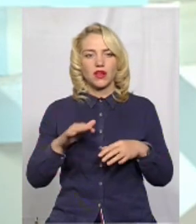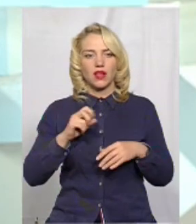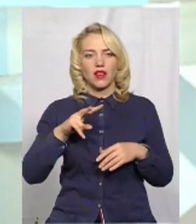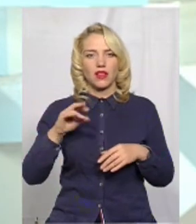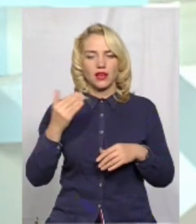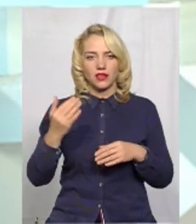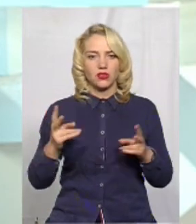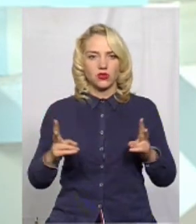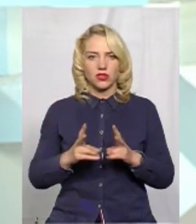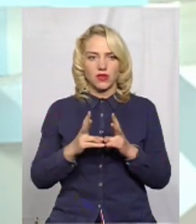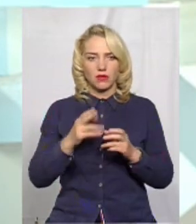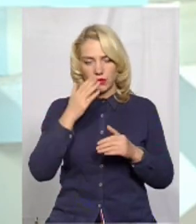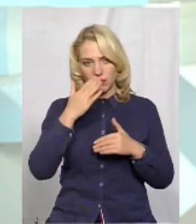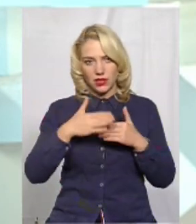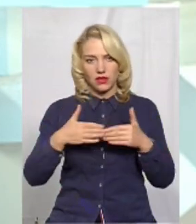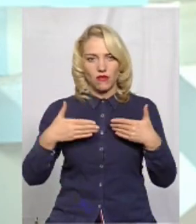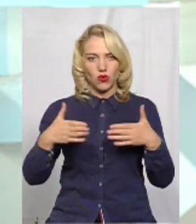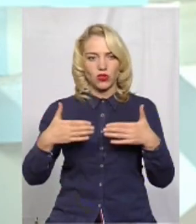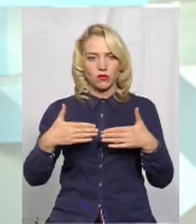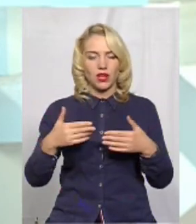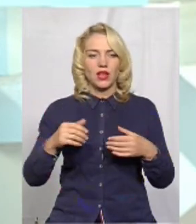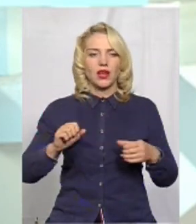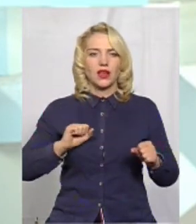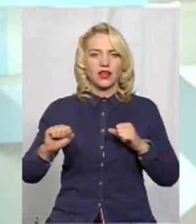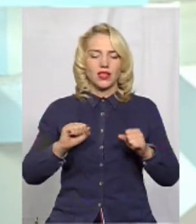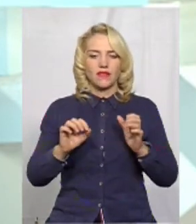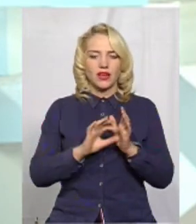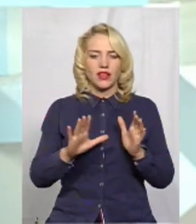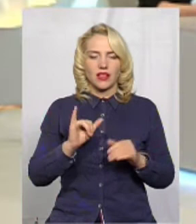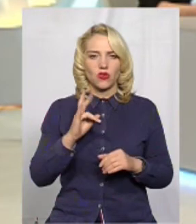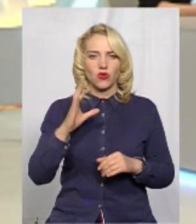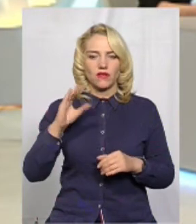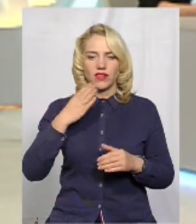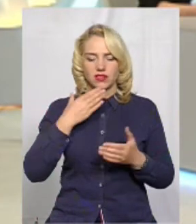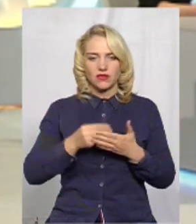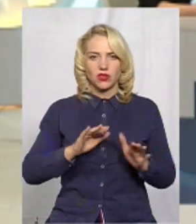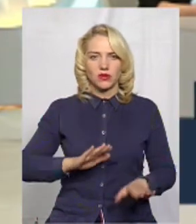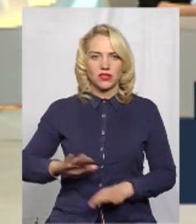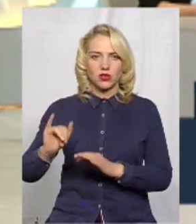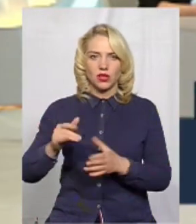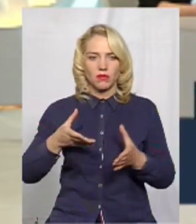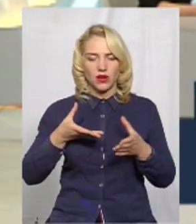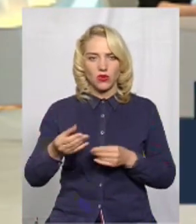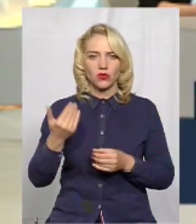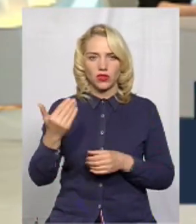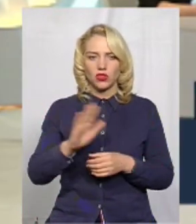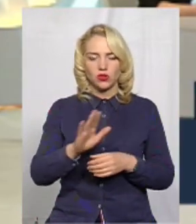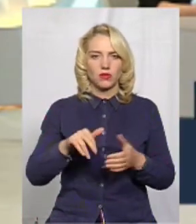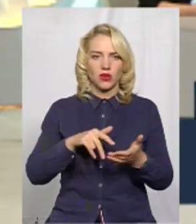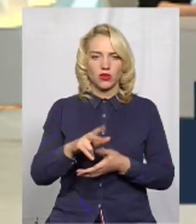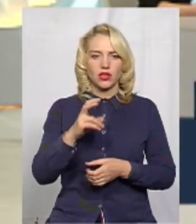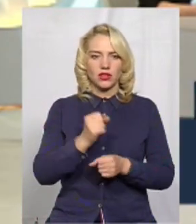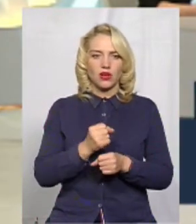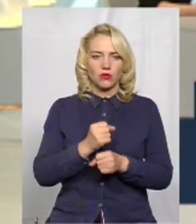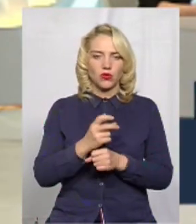їх зустрів перед дворітьми керівник «Енергоінвеста» зі своїми заступниками і переконували, що вони не виходили на роботу у